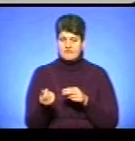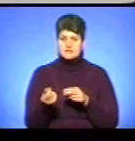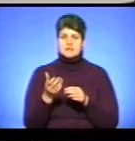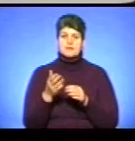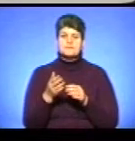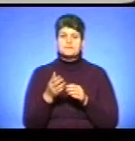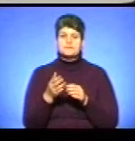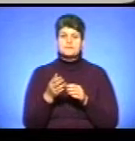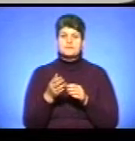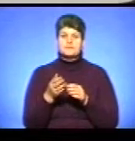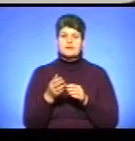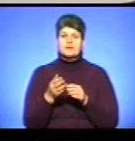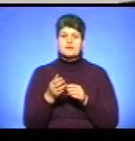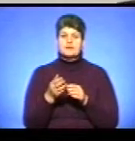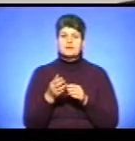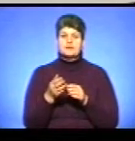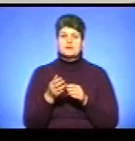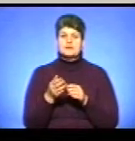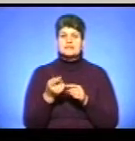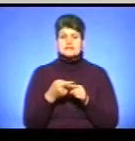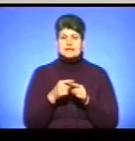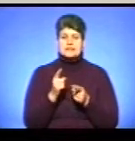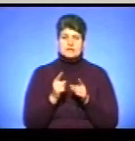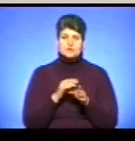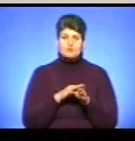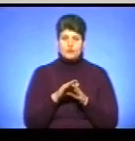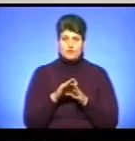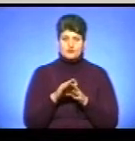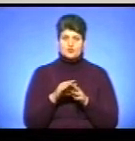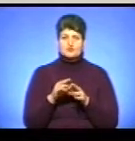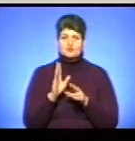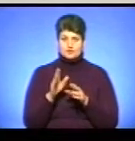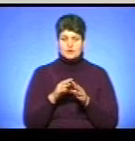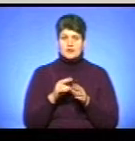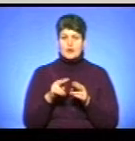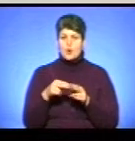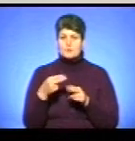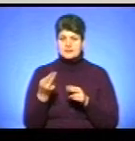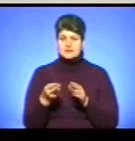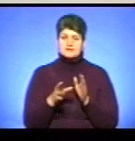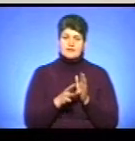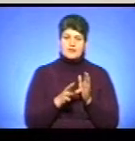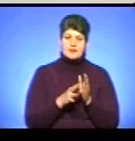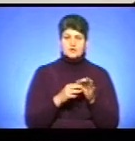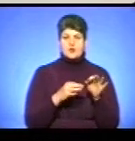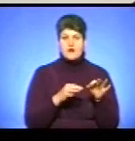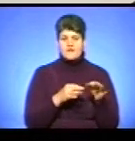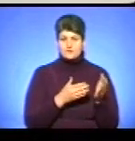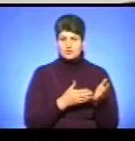це дійсно в повному обсязі компенсація буде. Що електро, що авто.